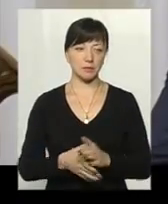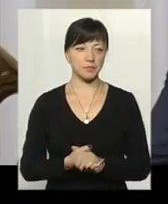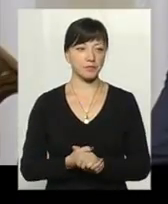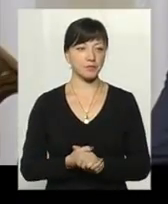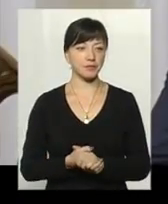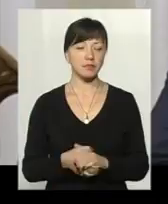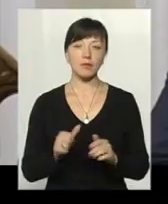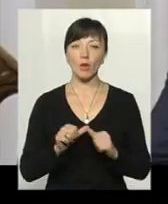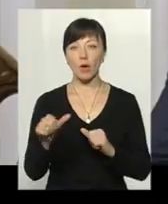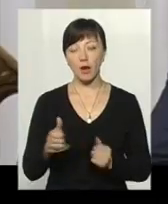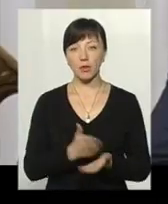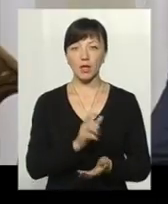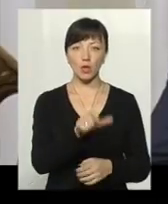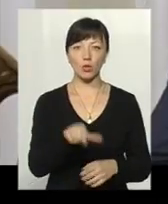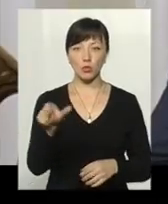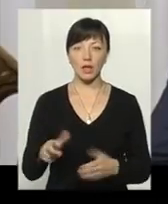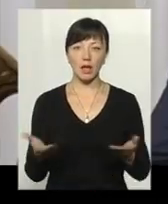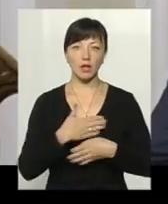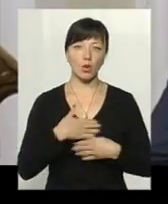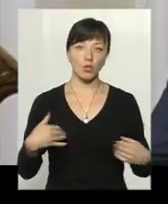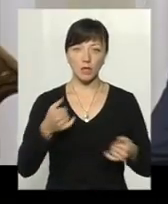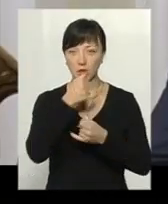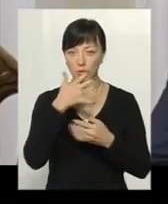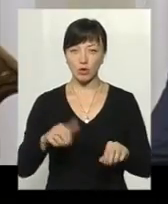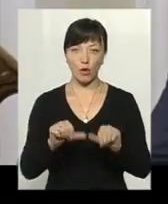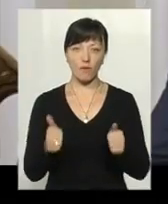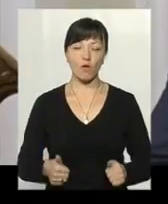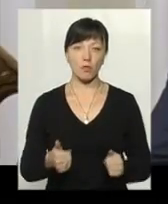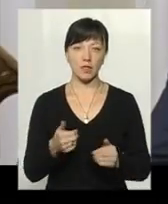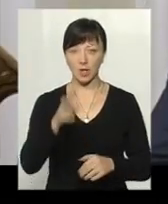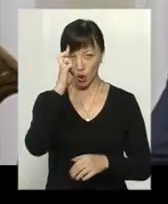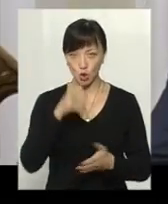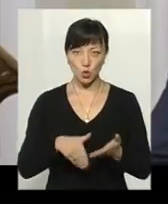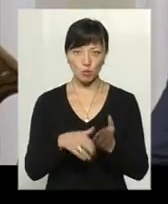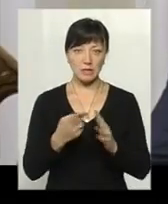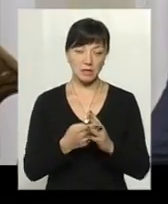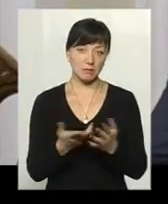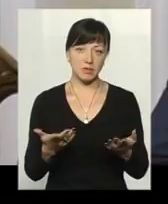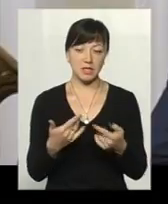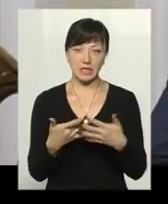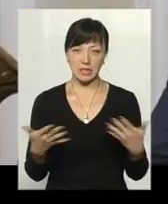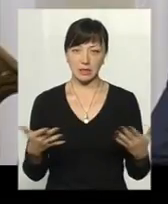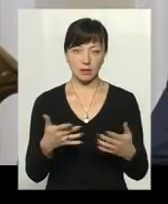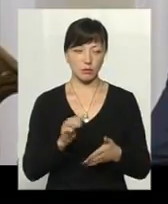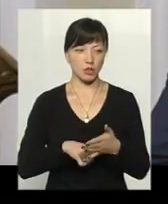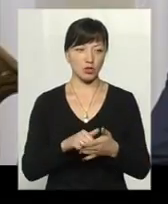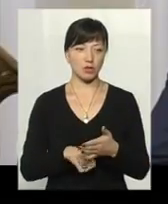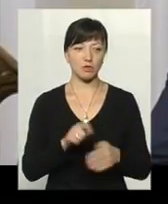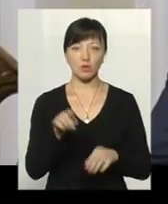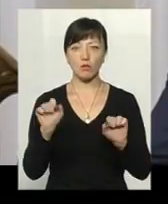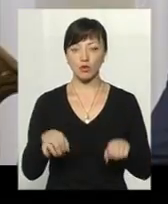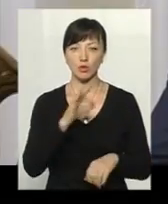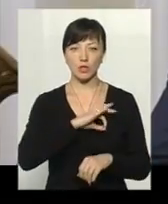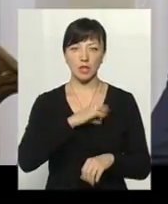Окремо, можливо, є ті люди, які не хочуть і не можуть оформлювати субсидії з різних причин, об'єктивних, суб'єктивних. Вони можуть